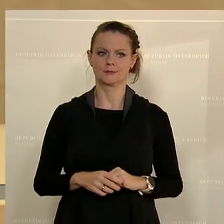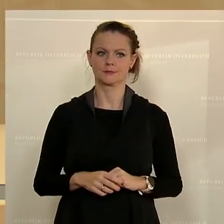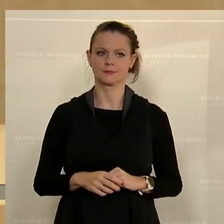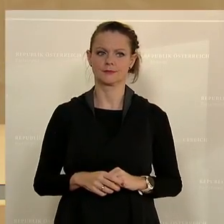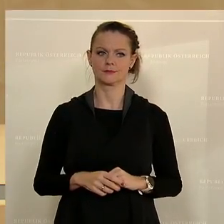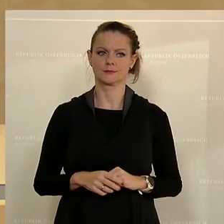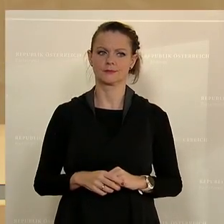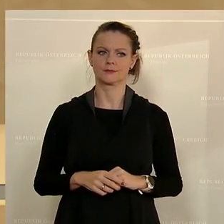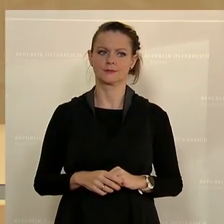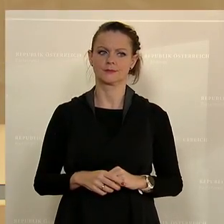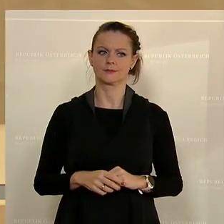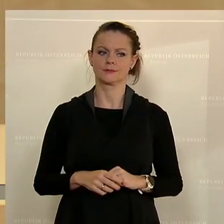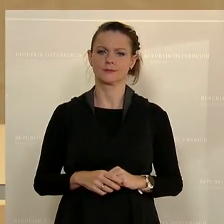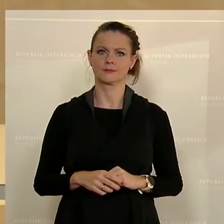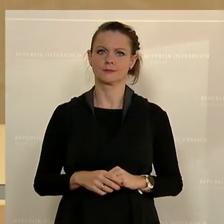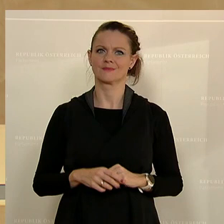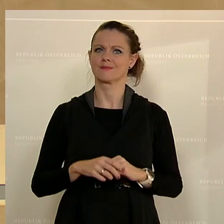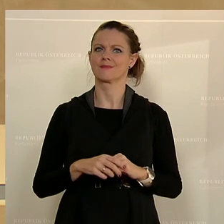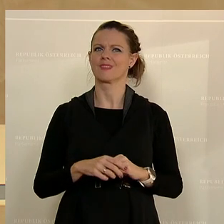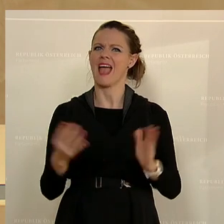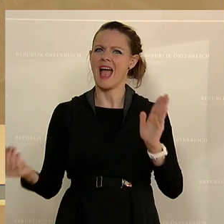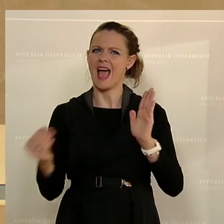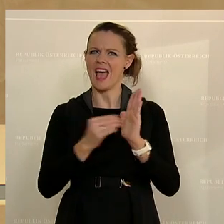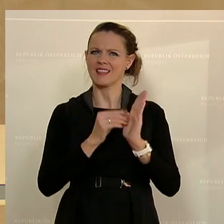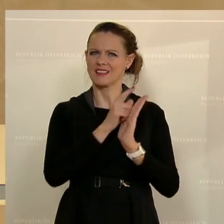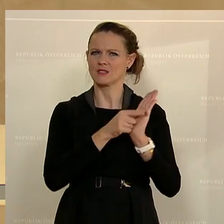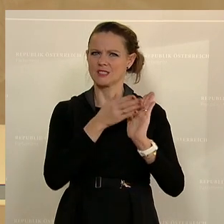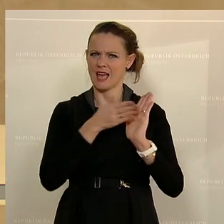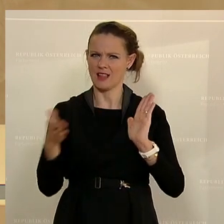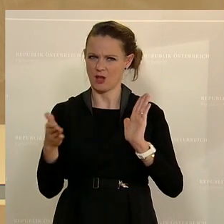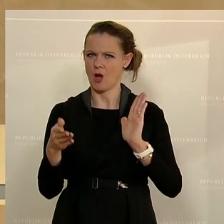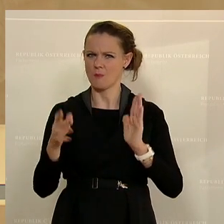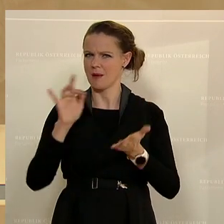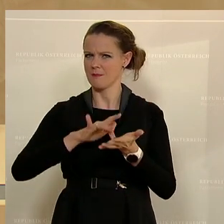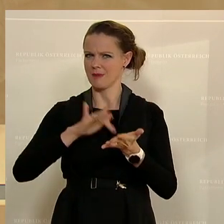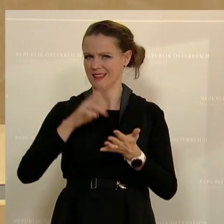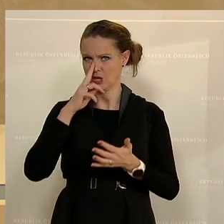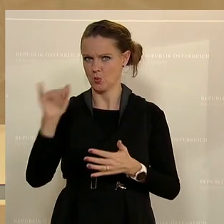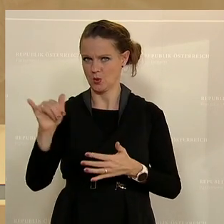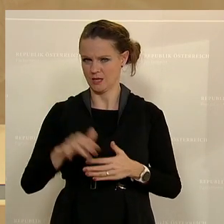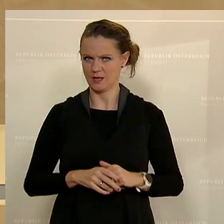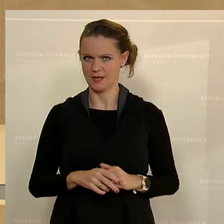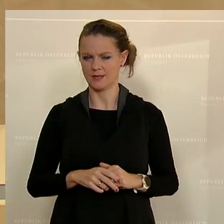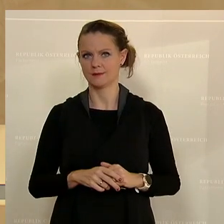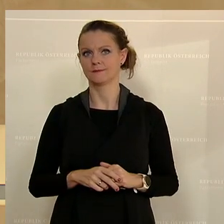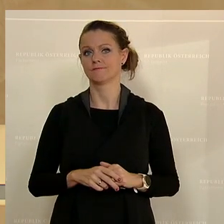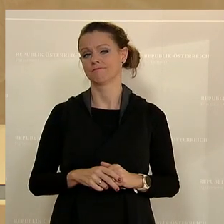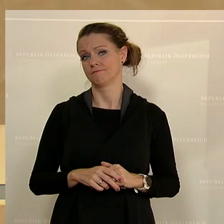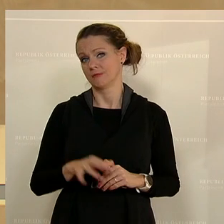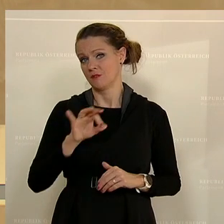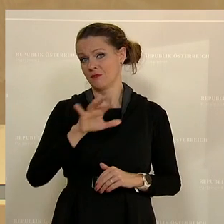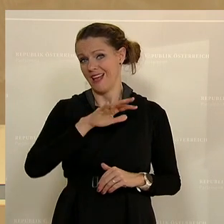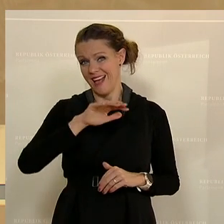Aber der Zeitpunkt, der Eintragungszeitraum stattgefunden hat, das war Mitte Juni. Und Mitte Juni war es für alle,